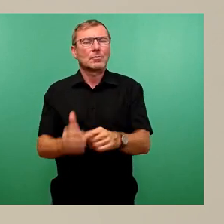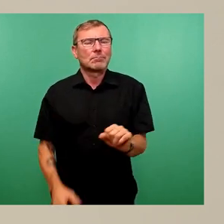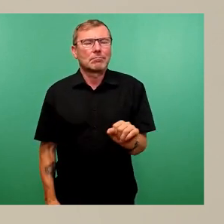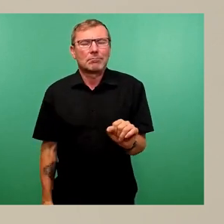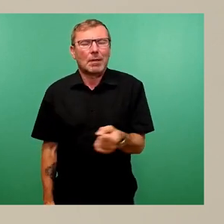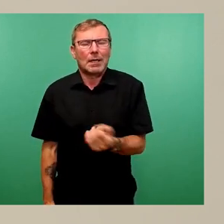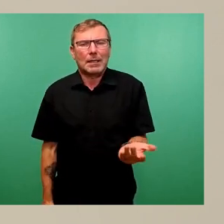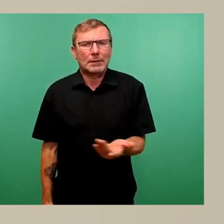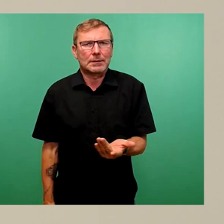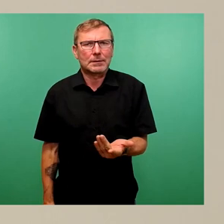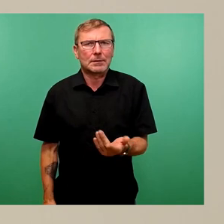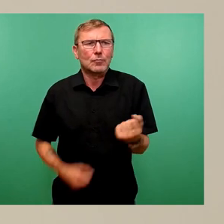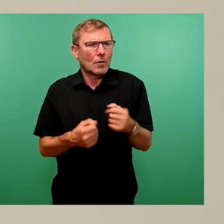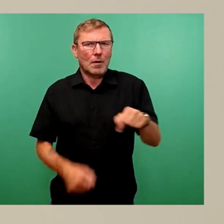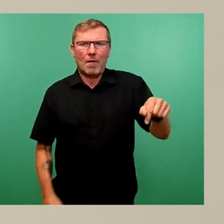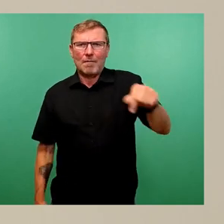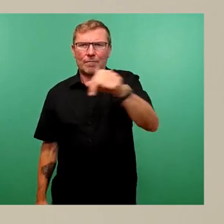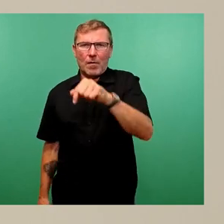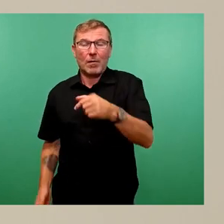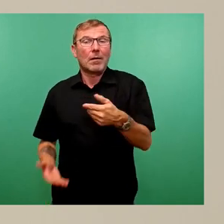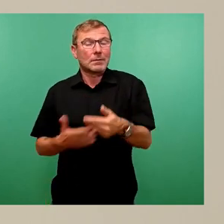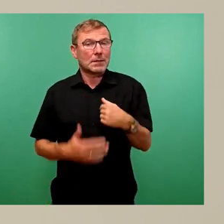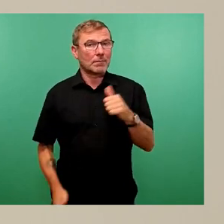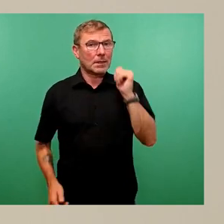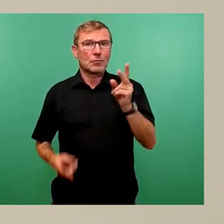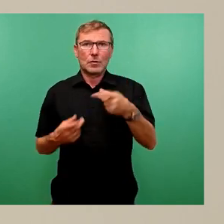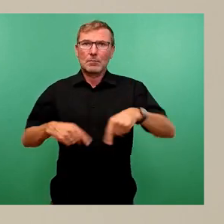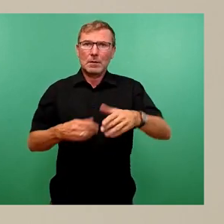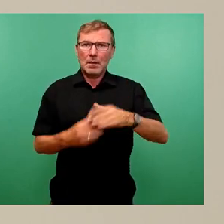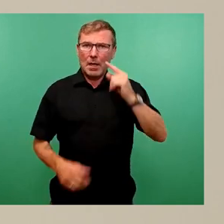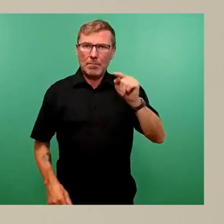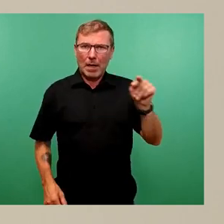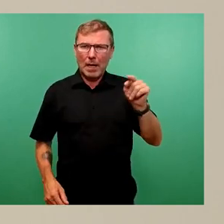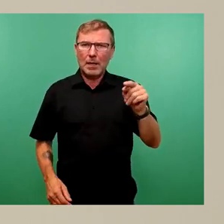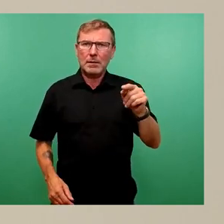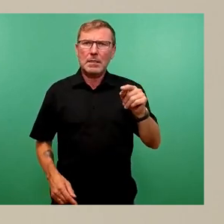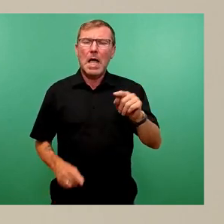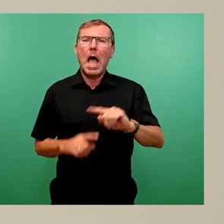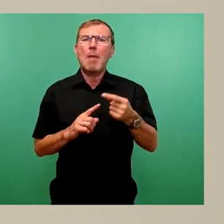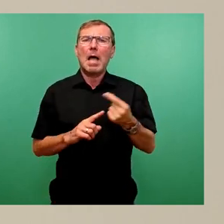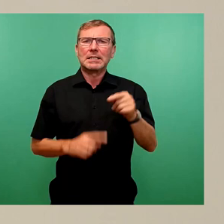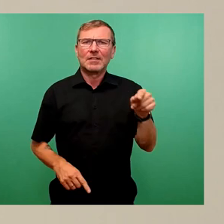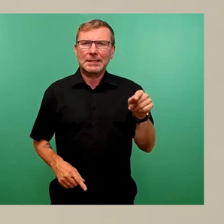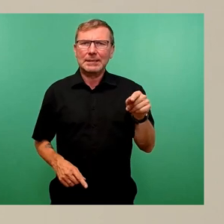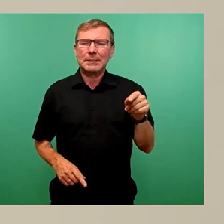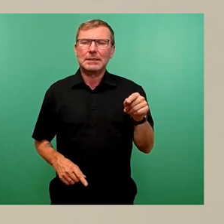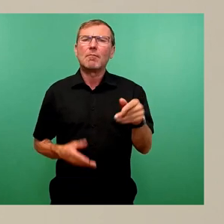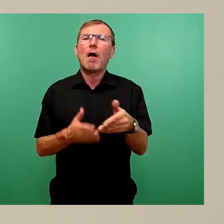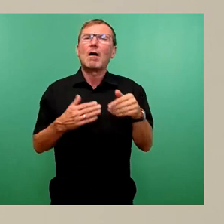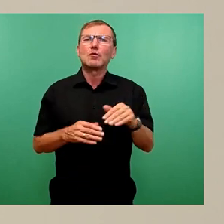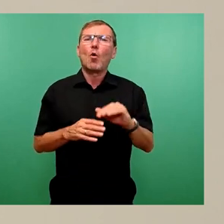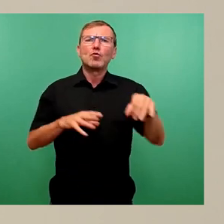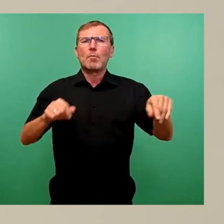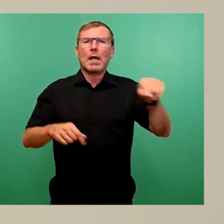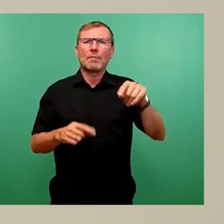deshalb habe ich auch gestern im Stadtbezirksbeirat Blasewitz, wo übrigens fraktionsübergreifend die